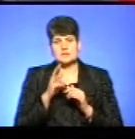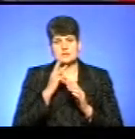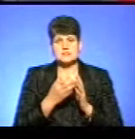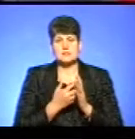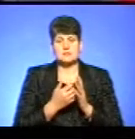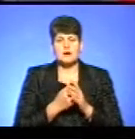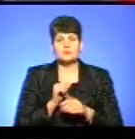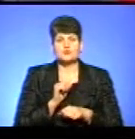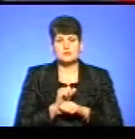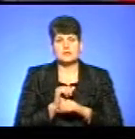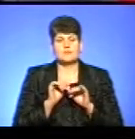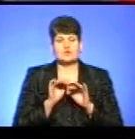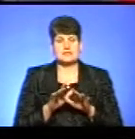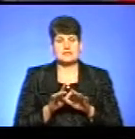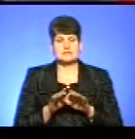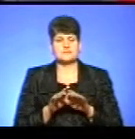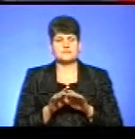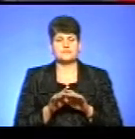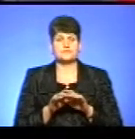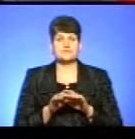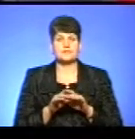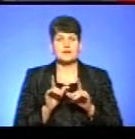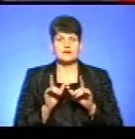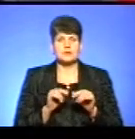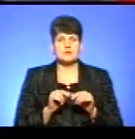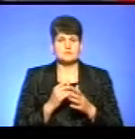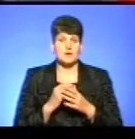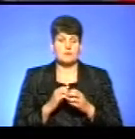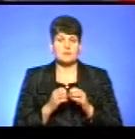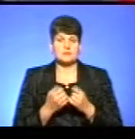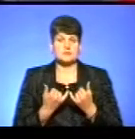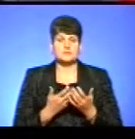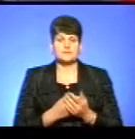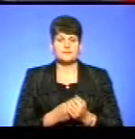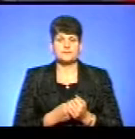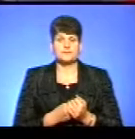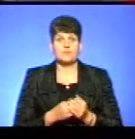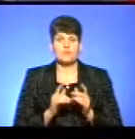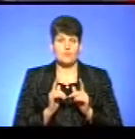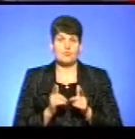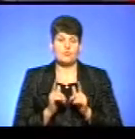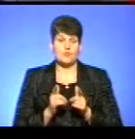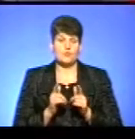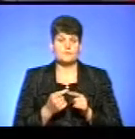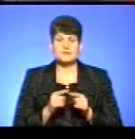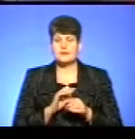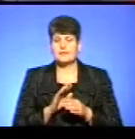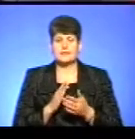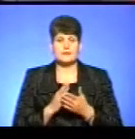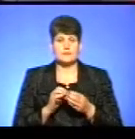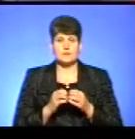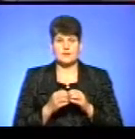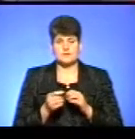зупинити процес міграції? Тому що маємо з цим проблему на сьогодні. Погоджуся, і це не є проблема суто